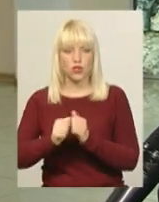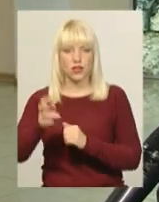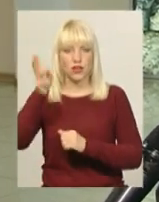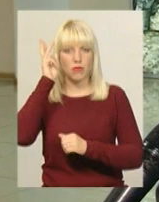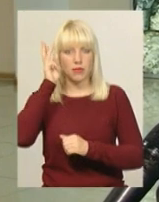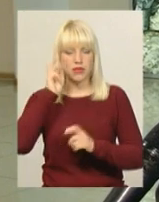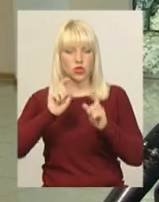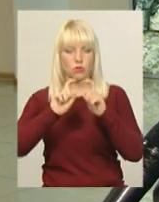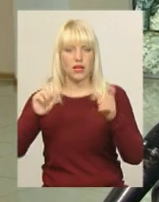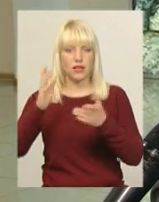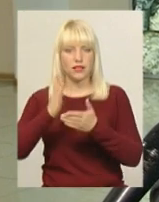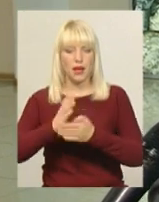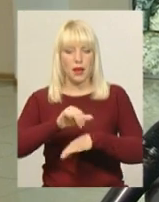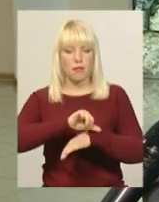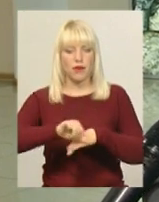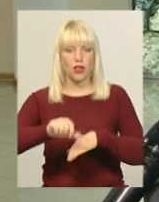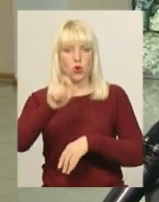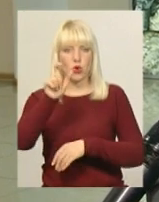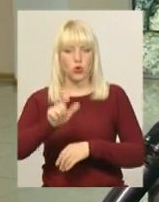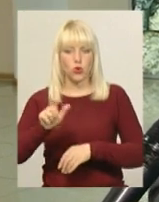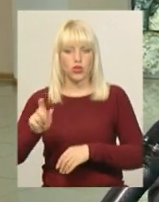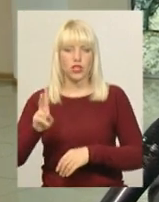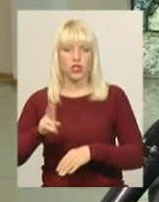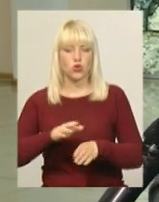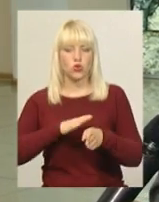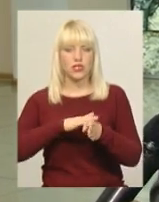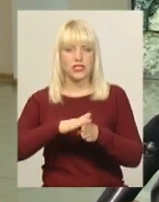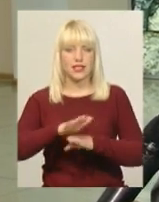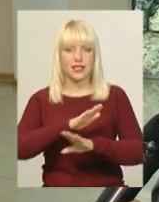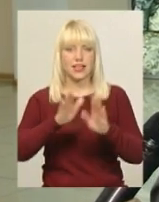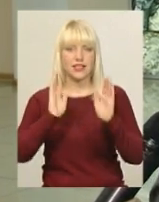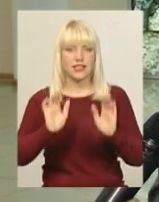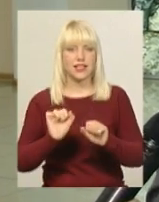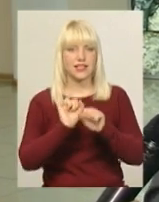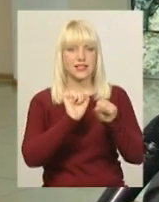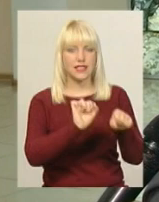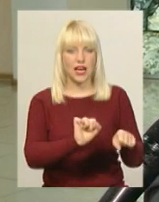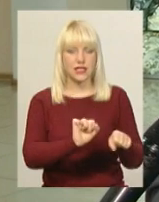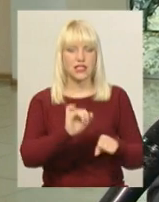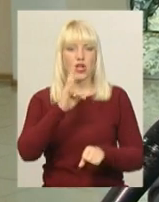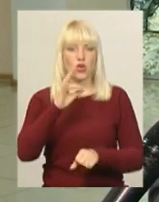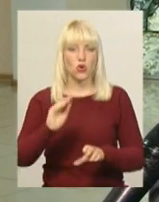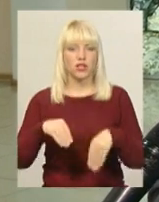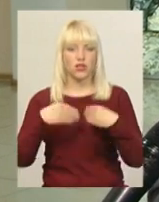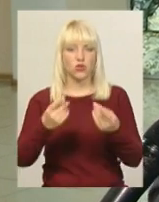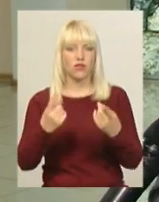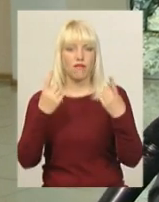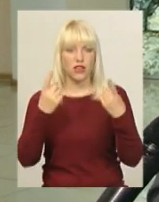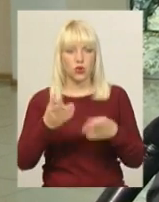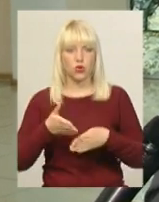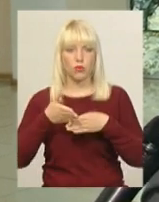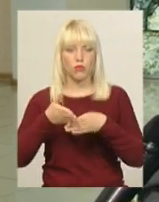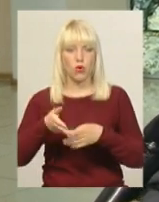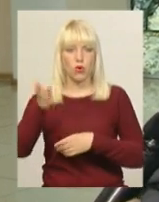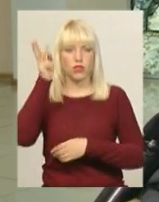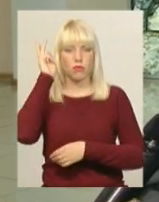представництві є прикордонники, які здійснюють не тільки захист дипредставництв, але і вони надають велику допомогу дипломатичній